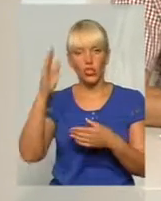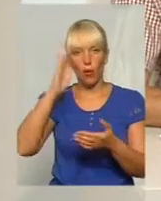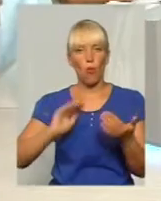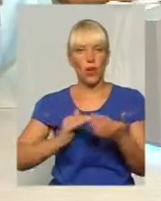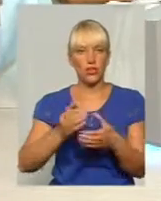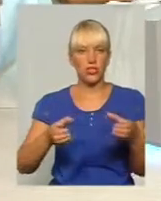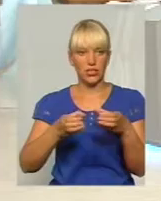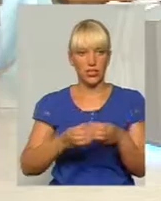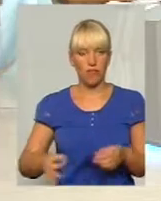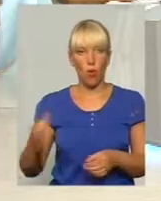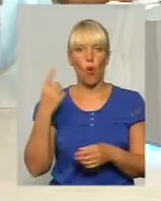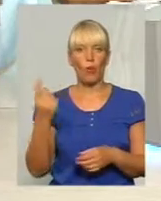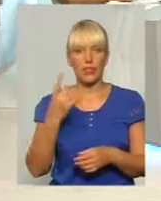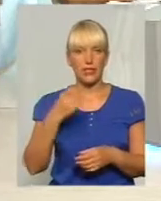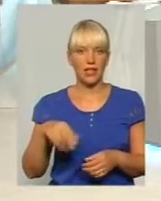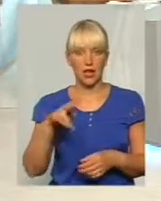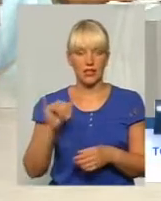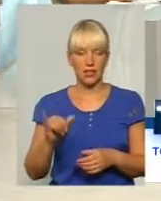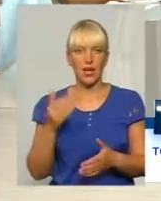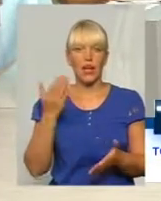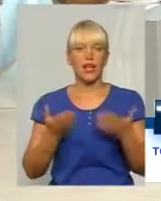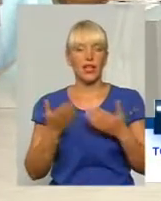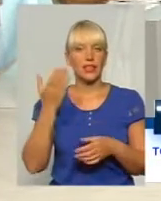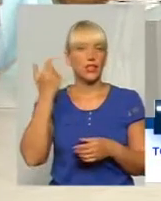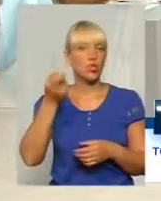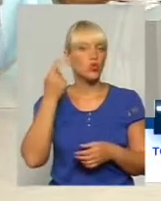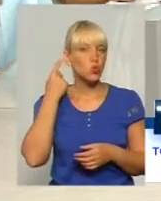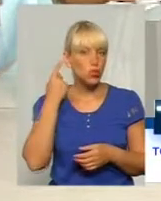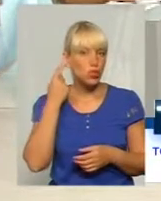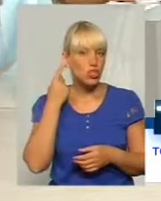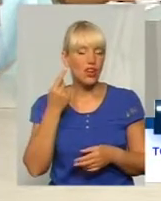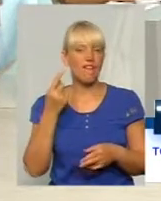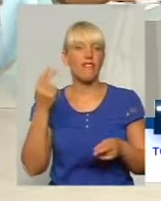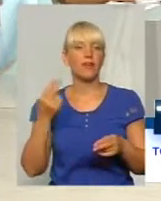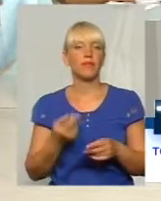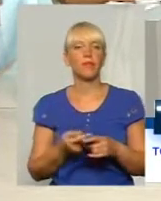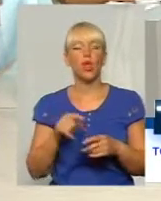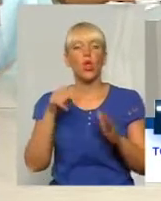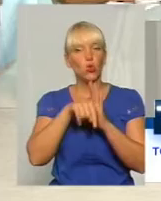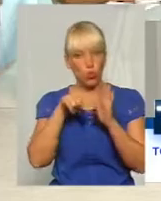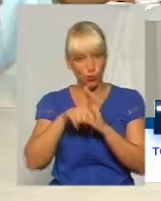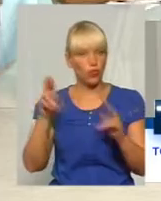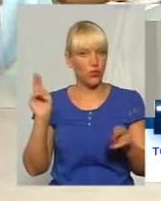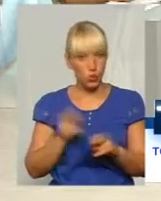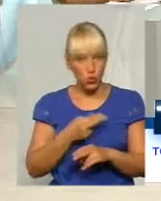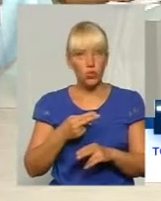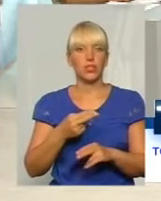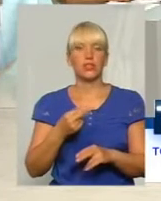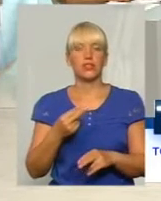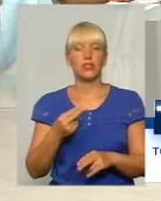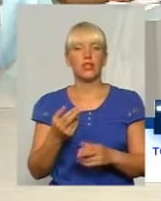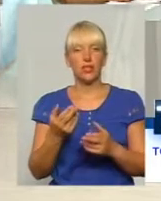сил в обласній раді. коли ти чуєш… Тобто відсутність реакції, по суті. Вона була відсутня на сесії, однак